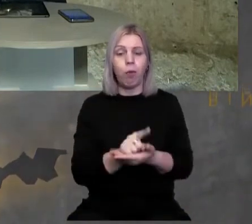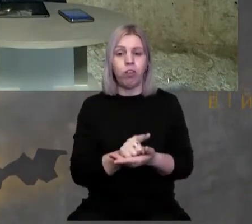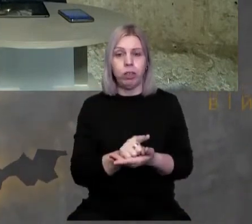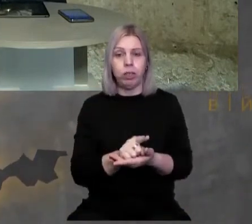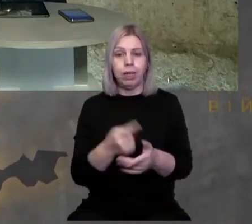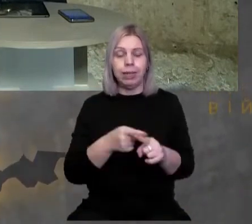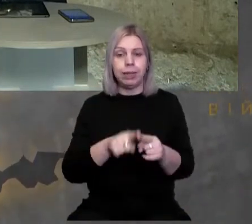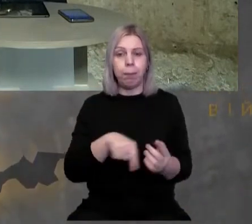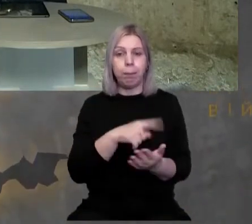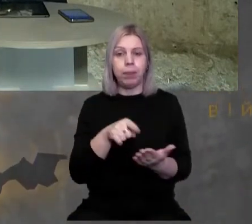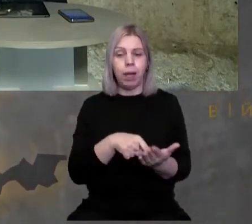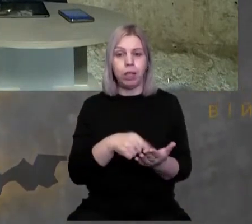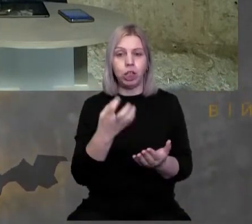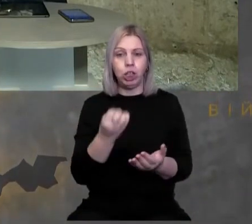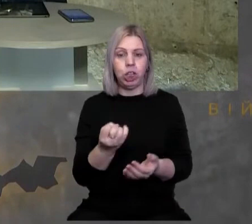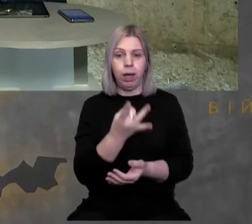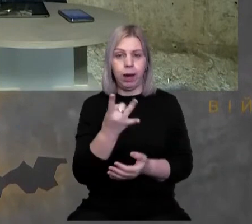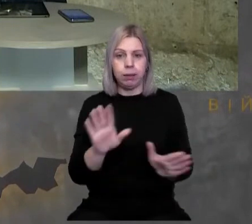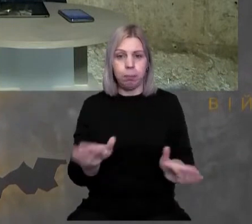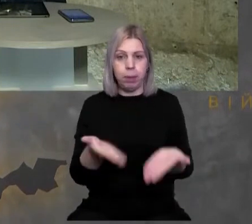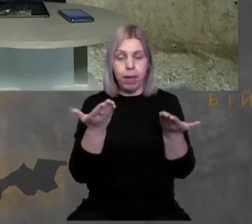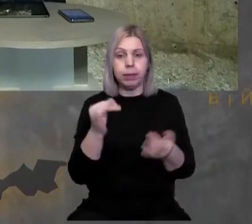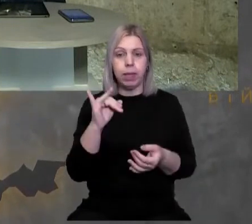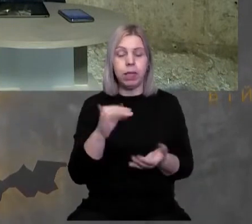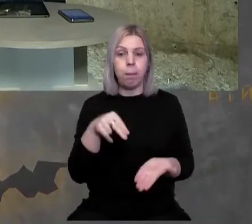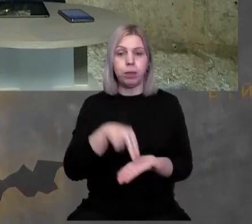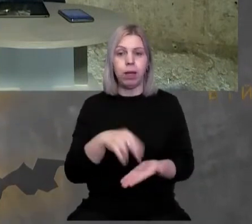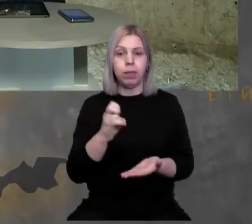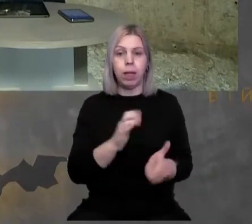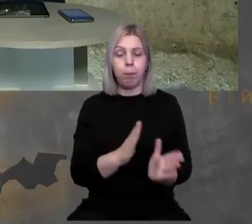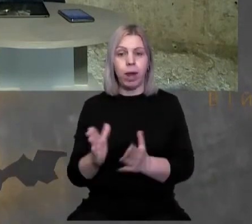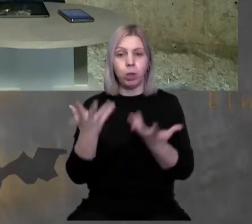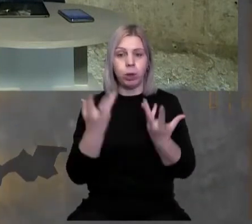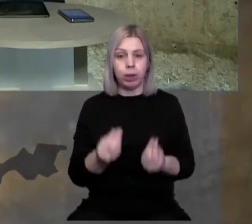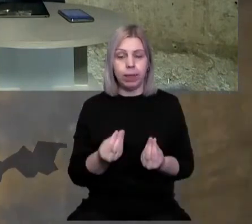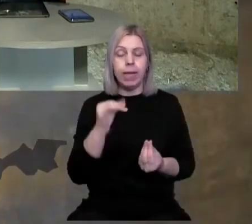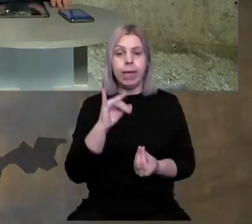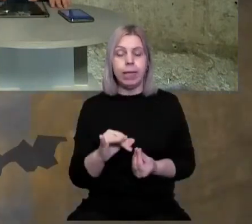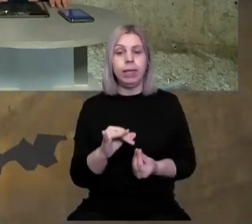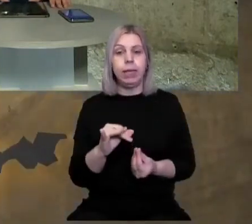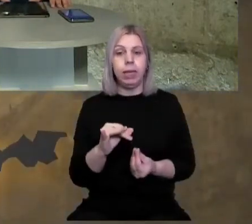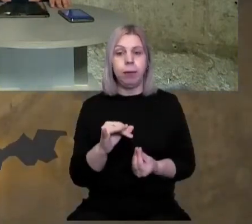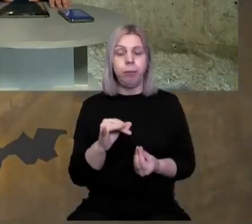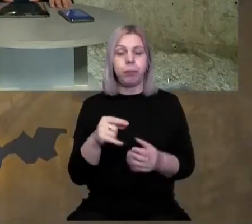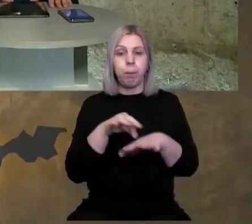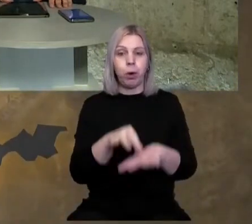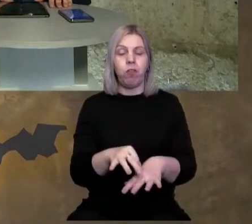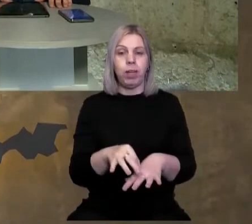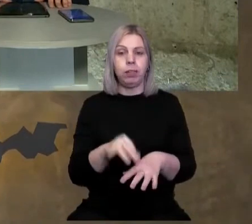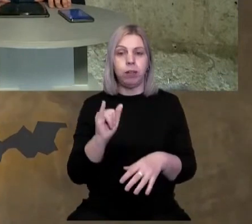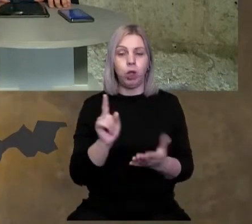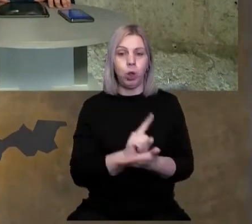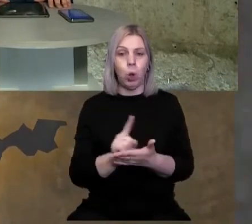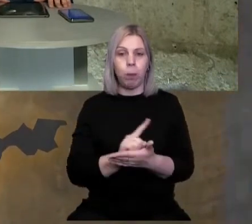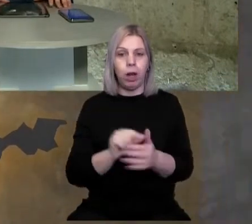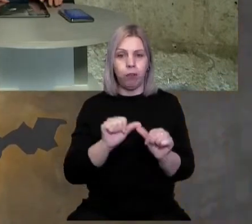це питання ще раз підняти і поставити на порядок денний. І її провести у